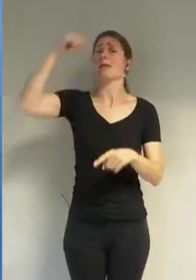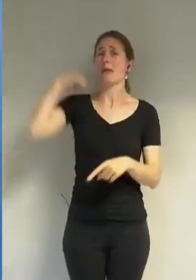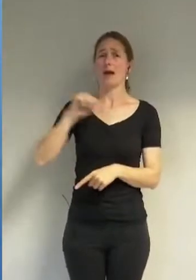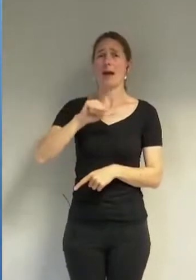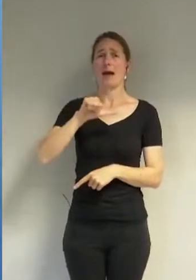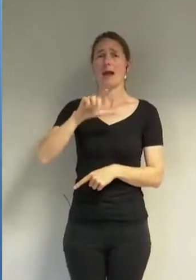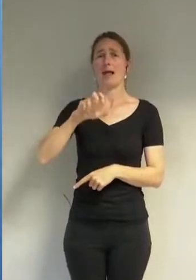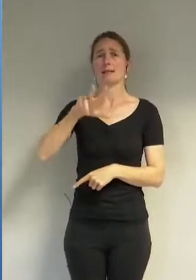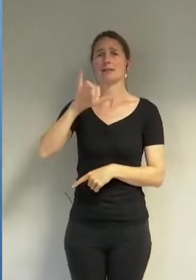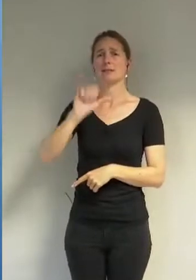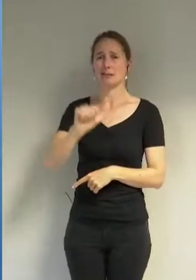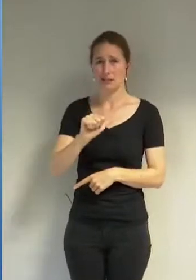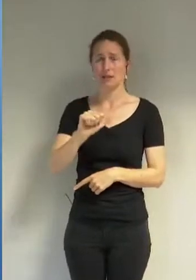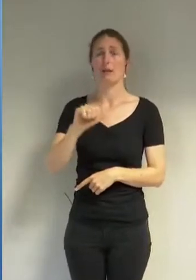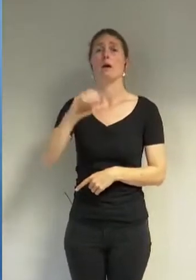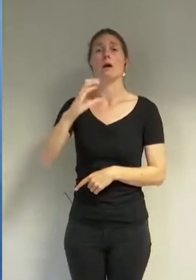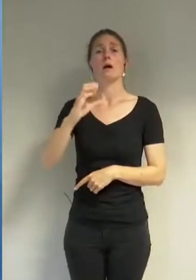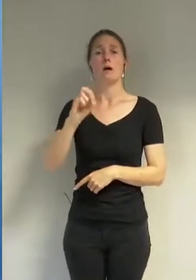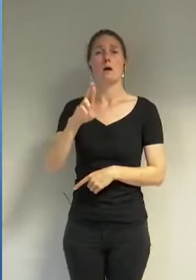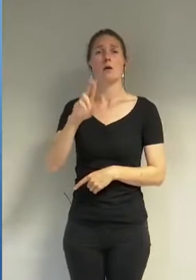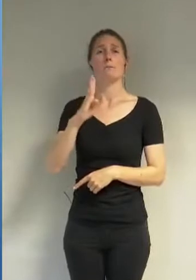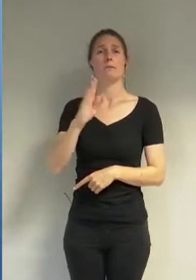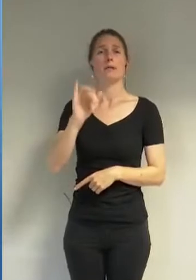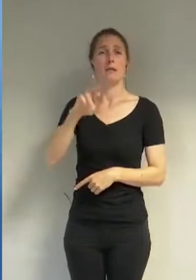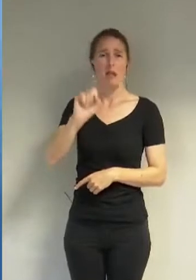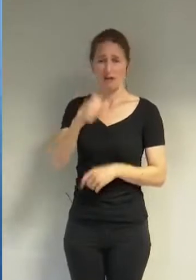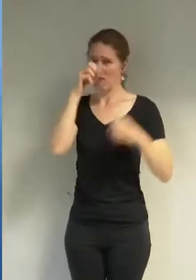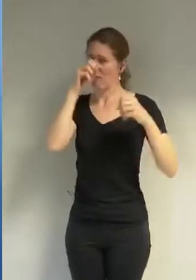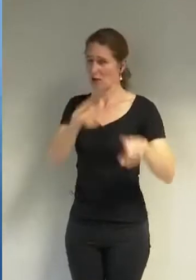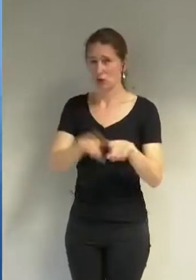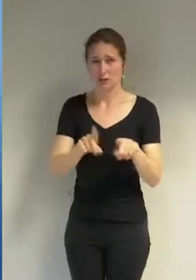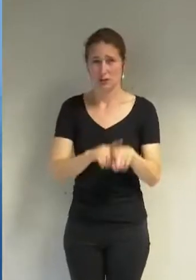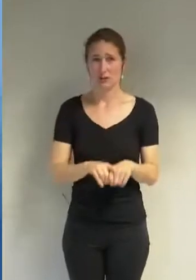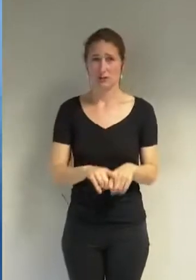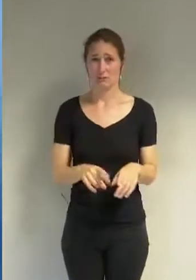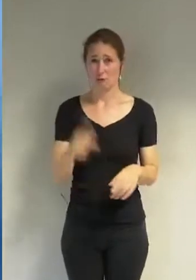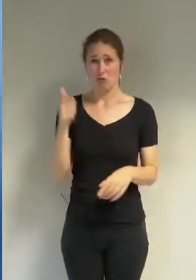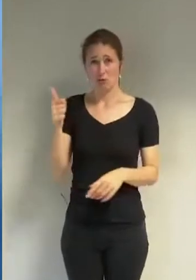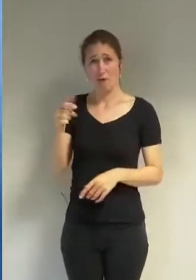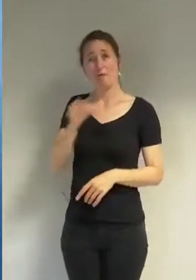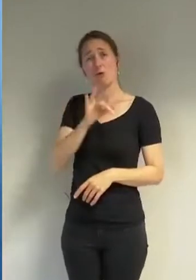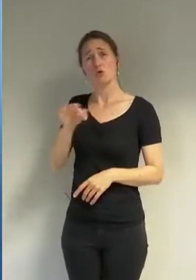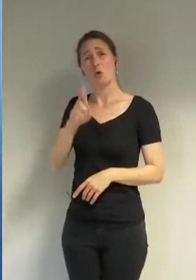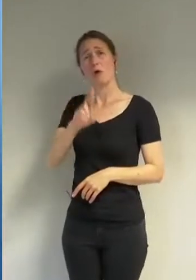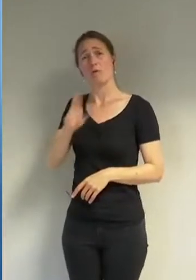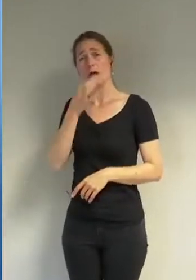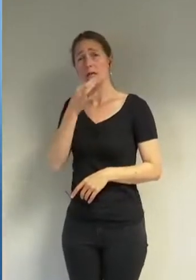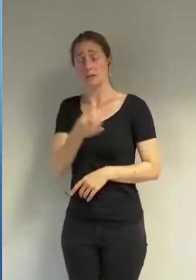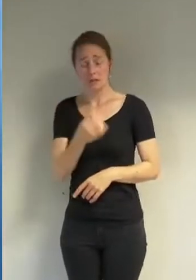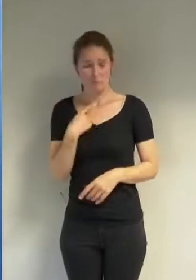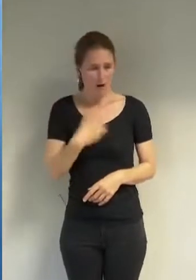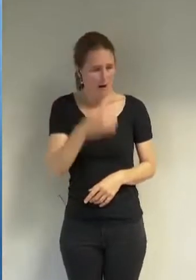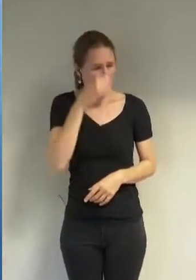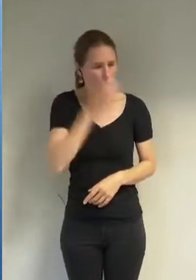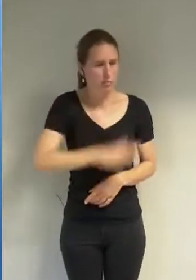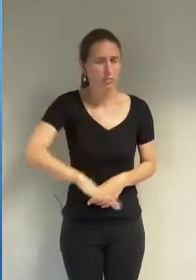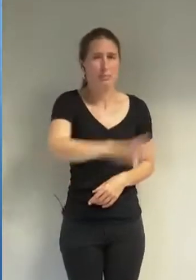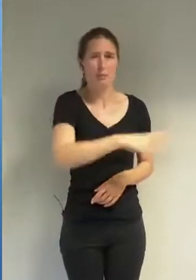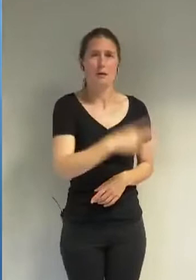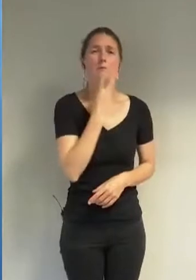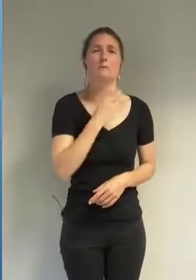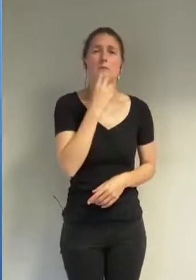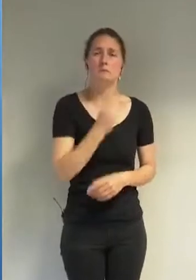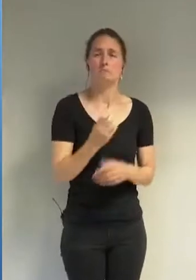ce dont ils me parlent. Fin de citation. Vous ne réalisez pas à quel point, petit à petit, vous vous êtes isolés, M. le maire, sur la scène